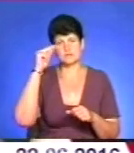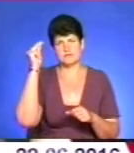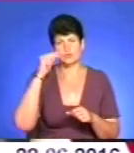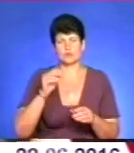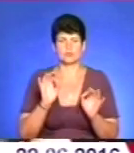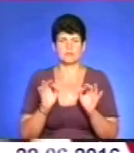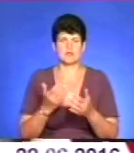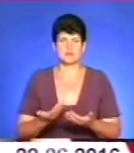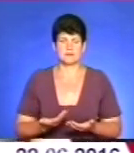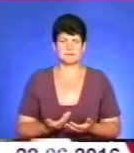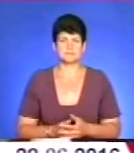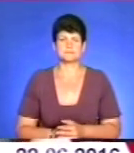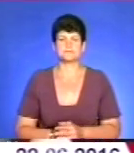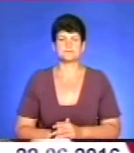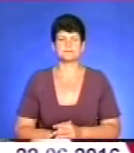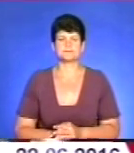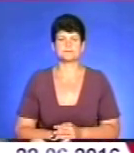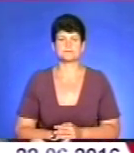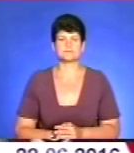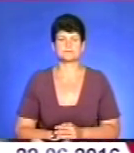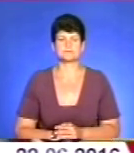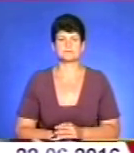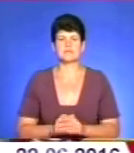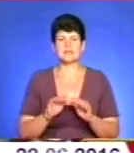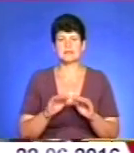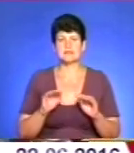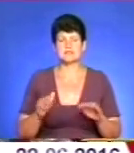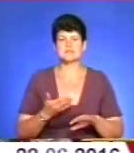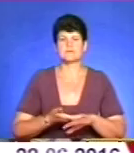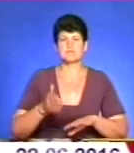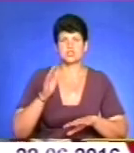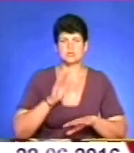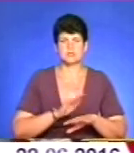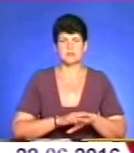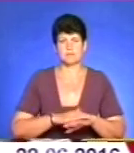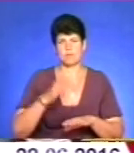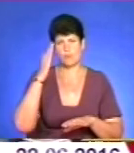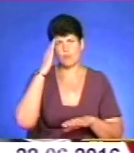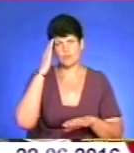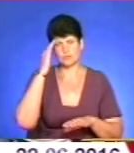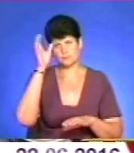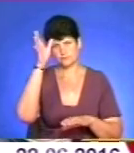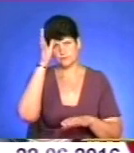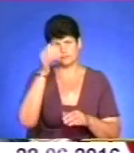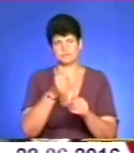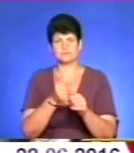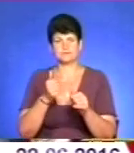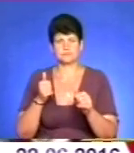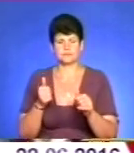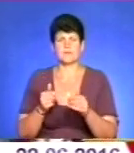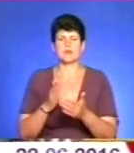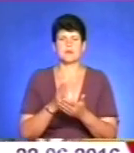Найціжсі діти з пораженням мозговим маємо обов